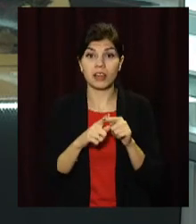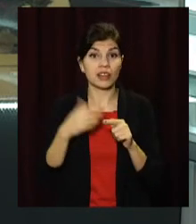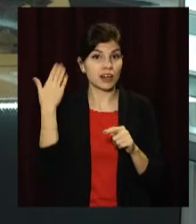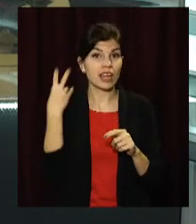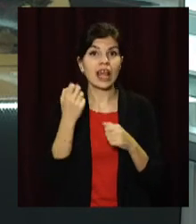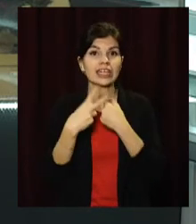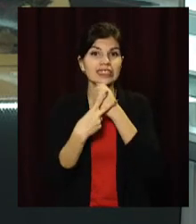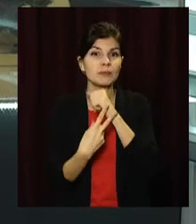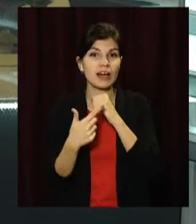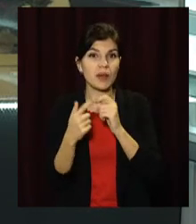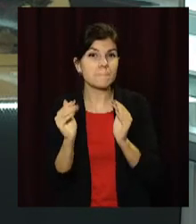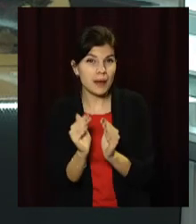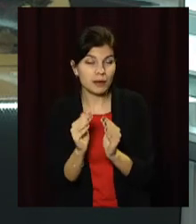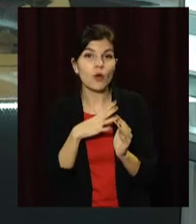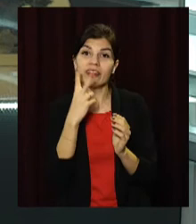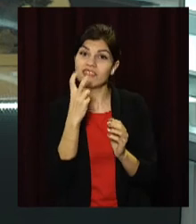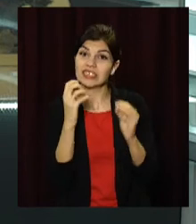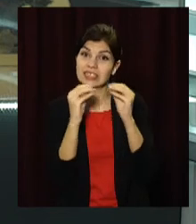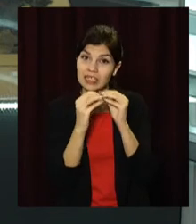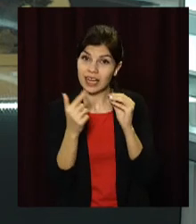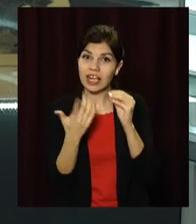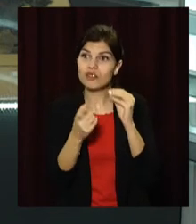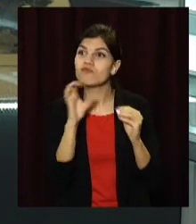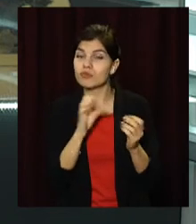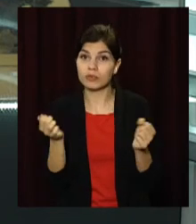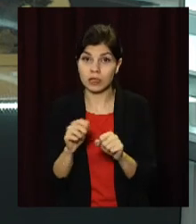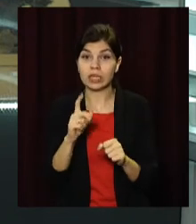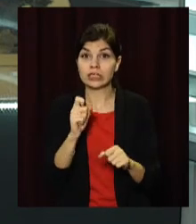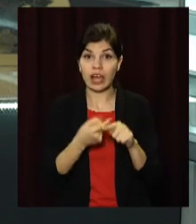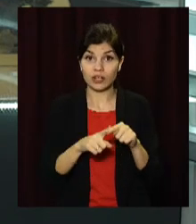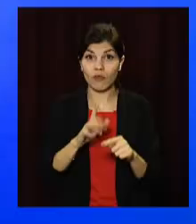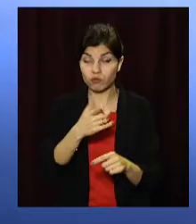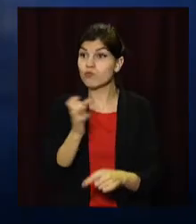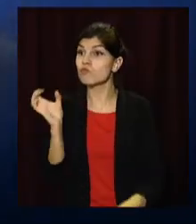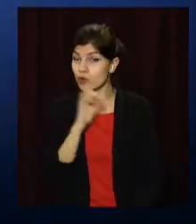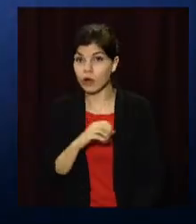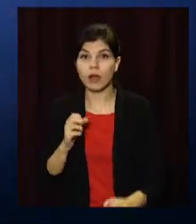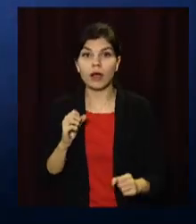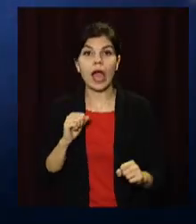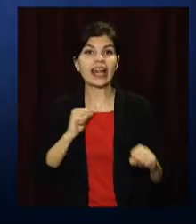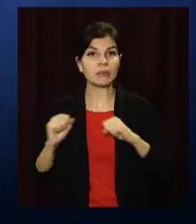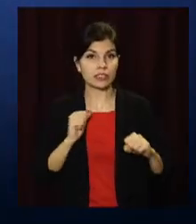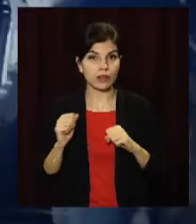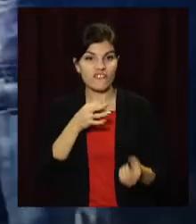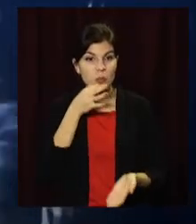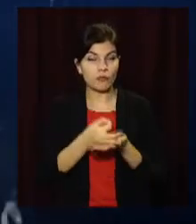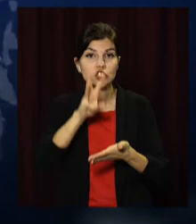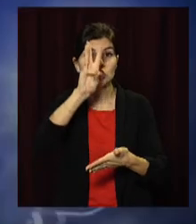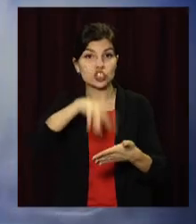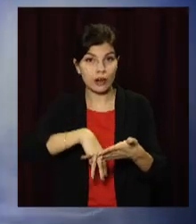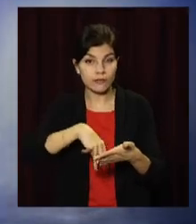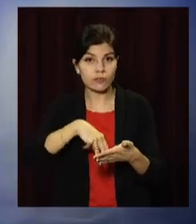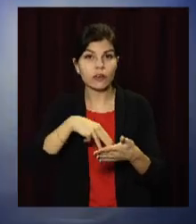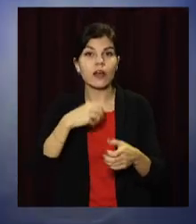на 17 гривень і становила 210 гривень. За такий злочин на шахраїв чекає адміністративна відповідальність, штраф